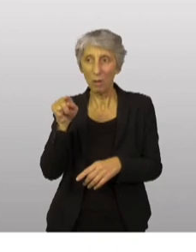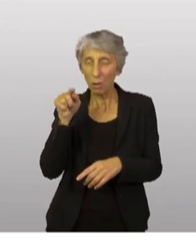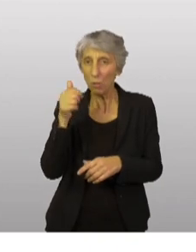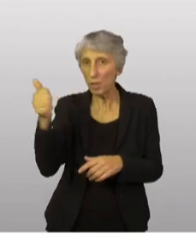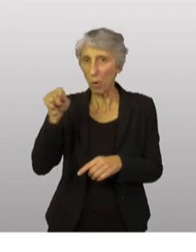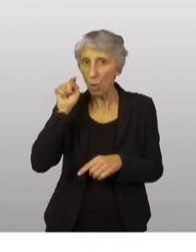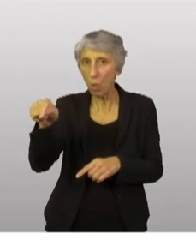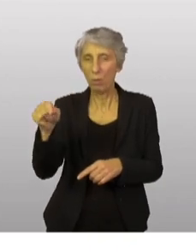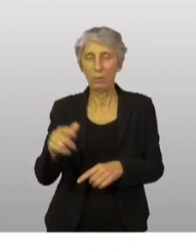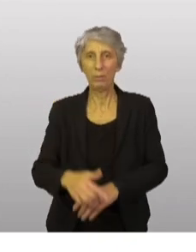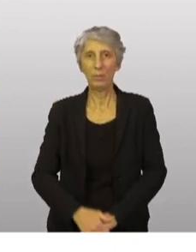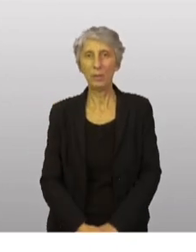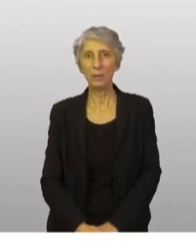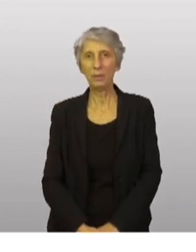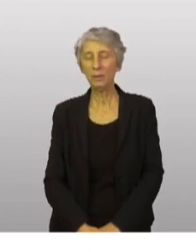pays.